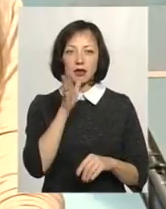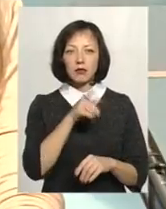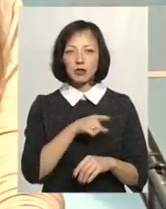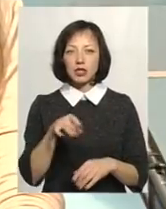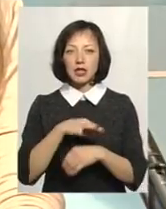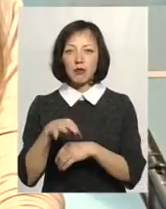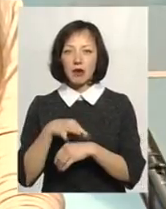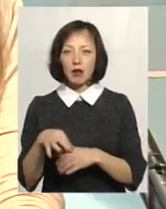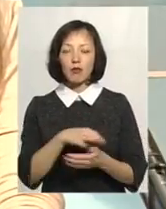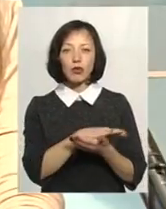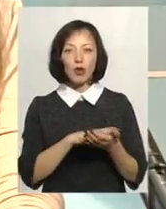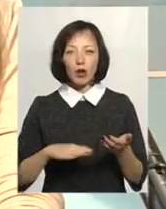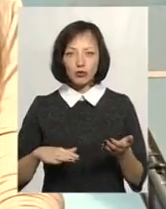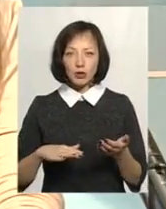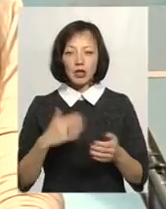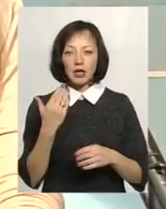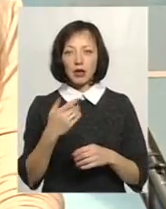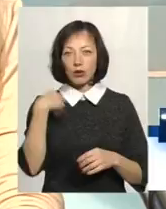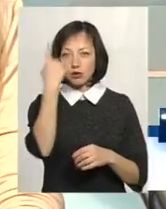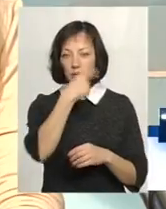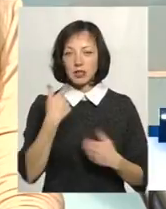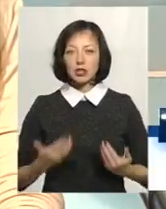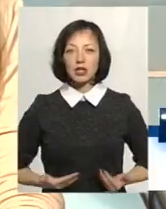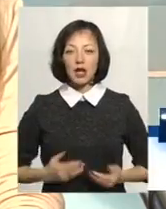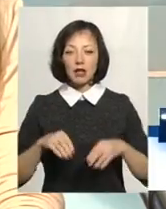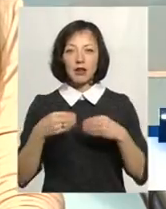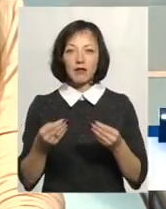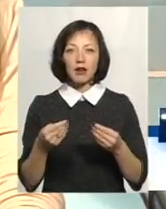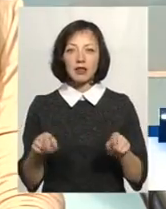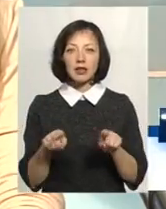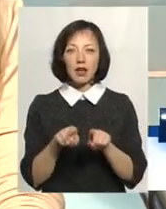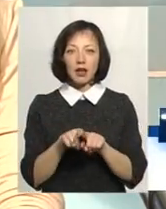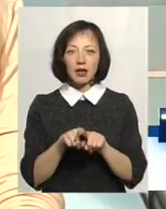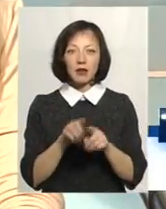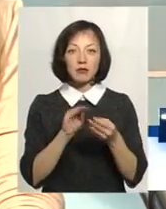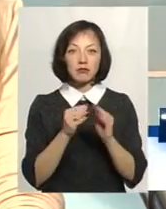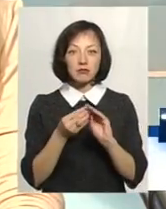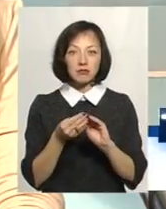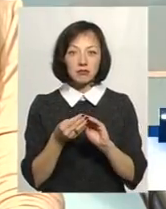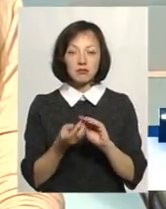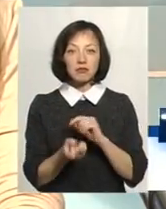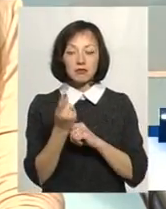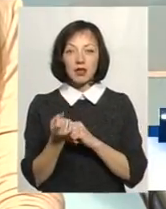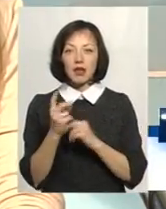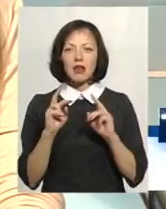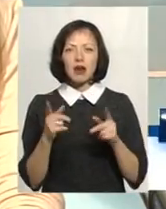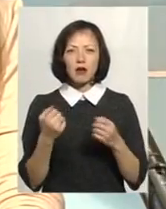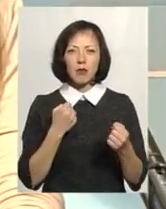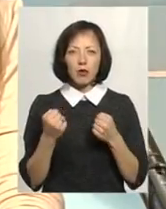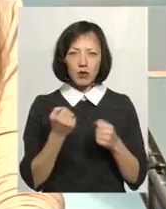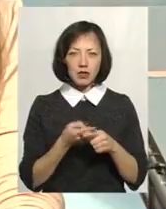репресій, а й подальшому, її особисте життя давало їй такі виклики, як вона з ними